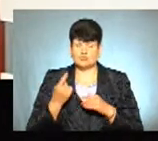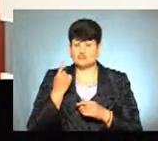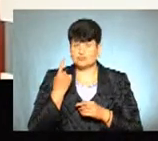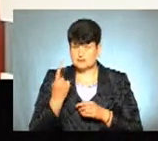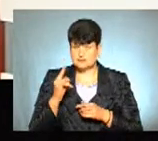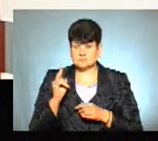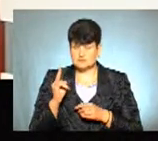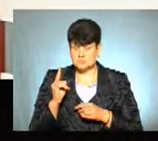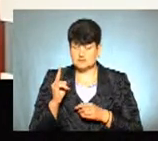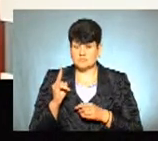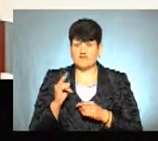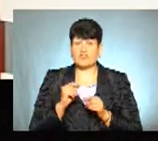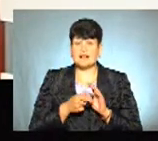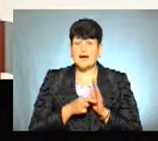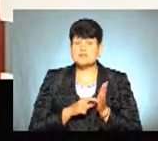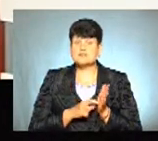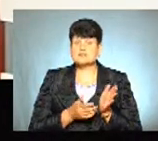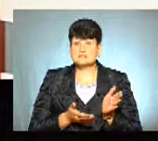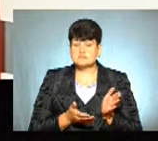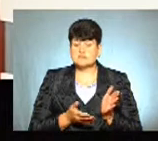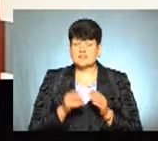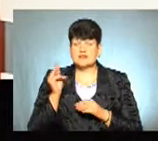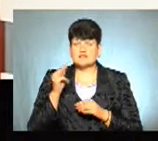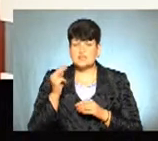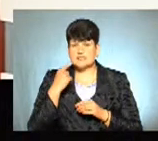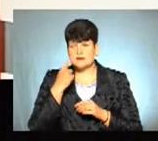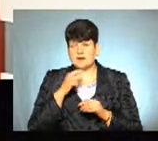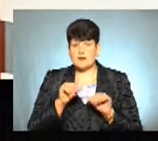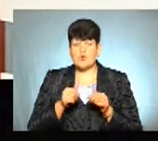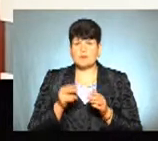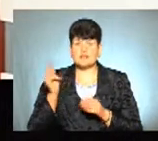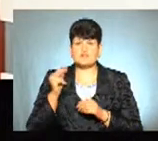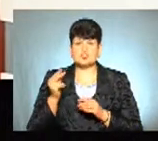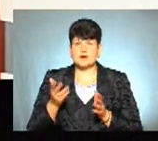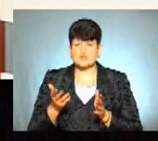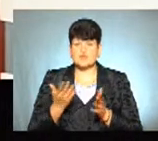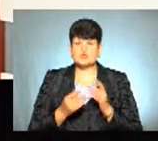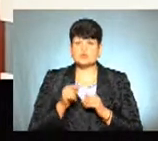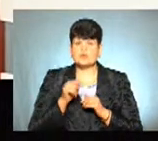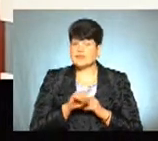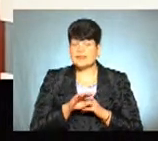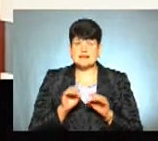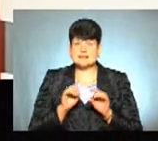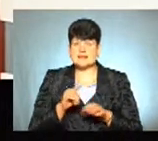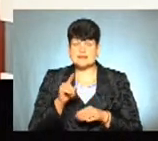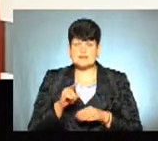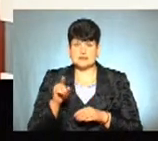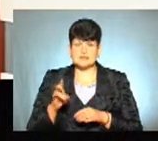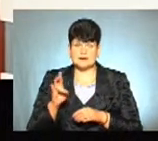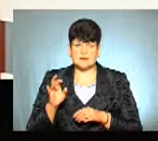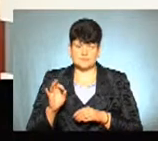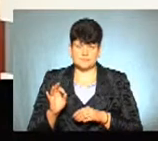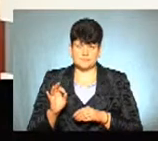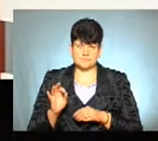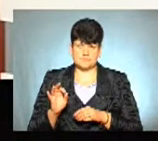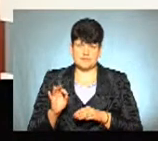в класі, він навчається на індивідуальній формі навчання, і якщо він не здає зовнішнє незалежне оцінювання,